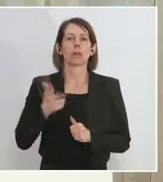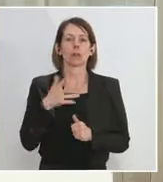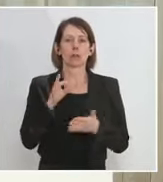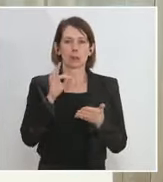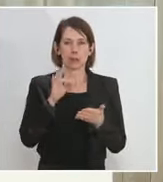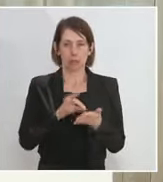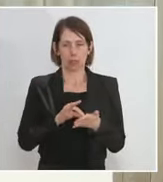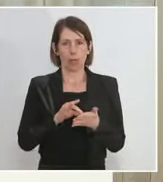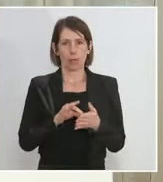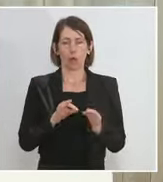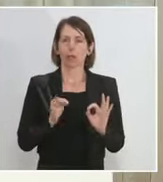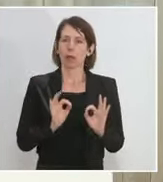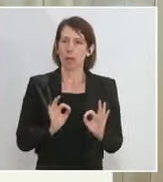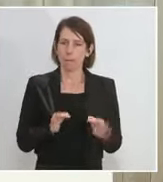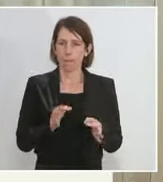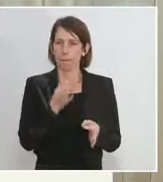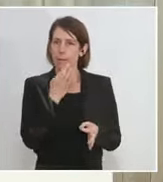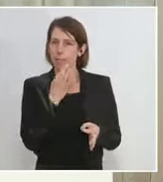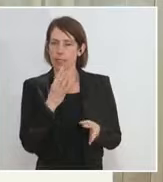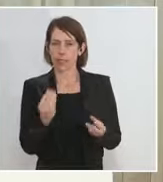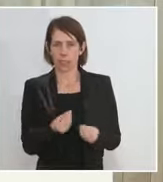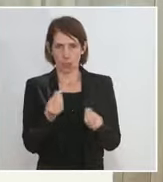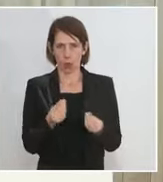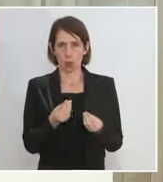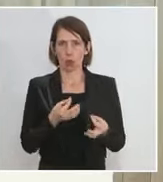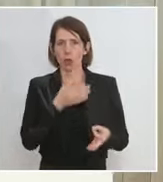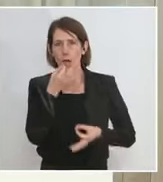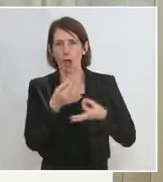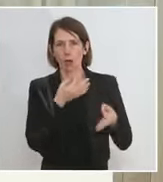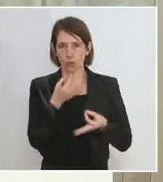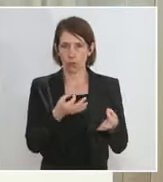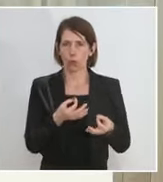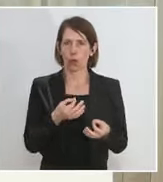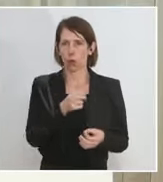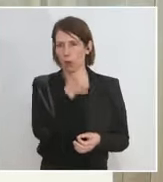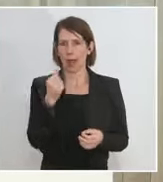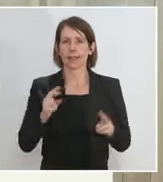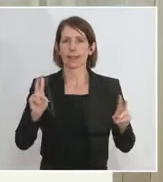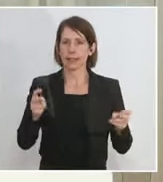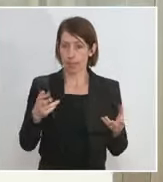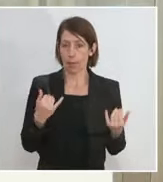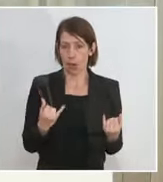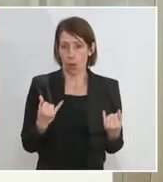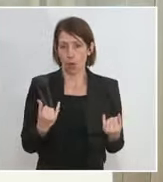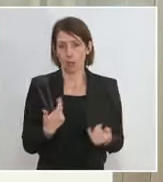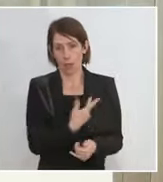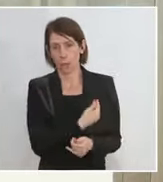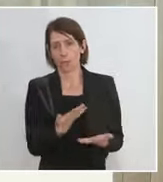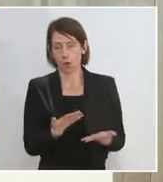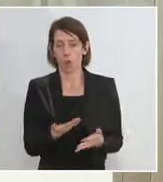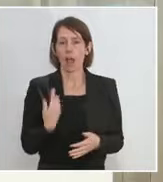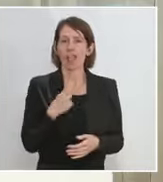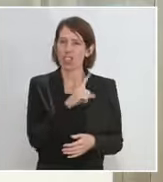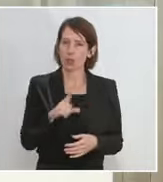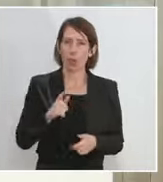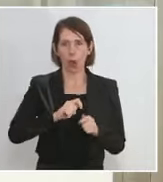die Präzisierungen betrifft und die Ausführungen betrifft, ist die Frage der Impfungen. Wir haben letzte Woche, die wirkliche Rekordwoche, ist